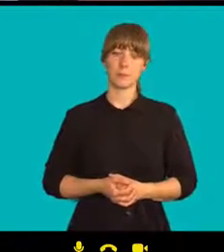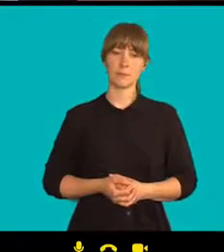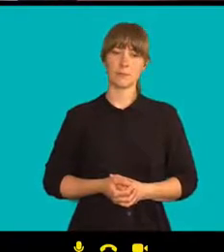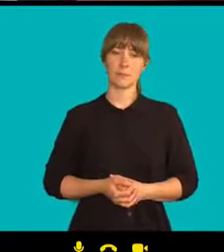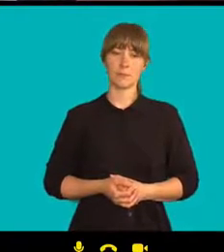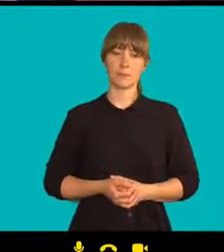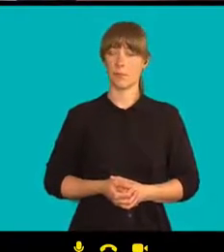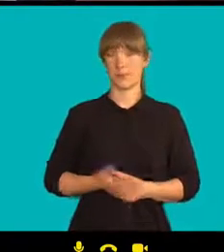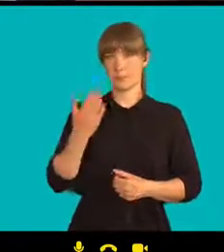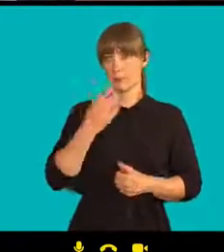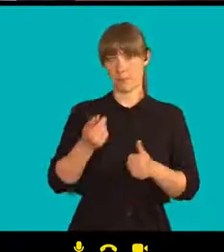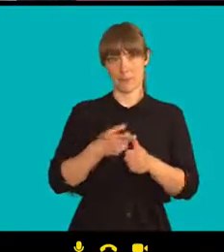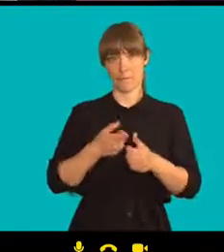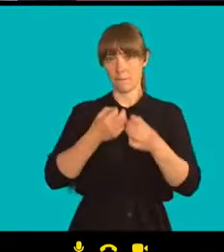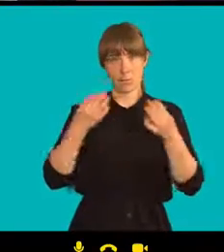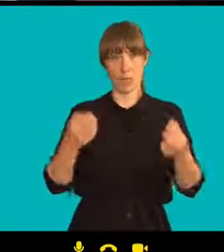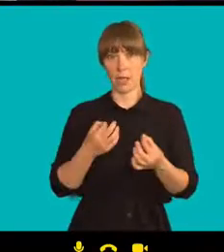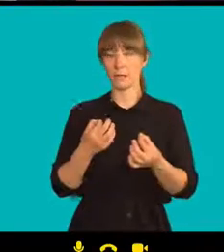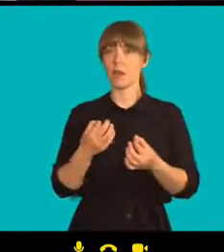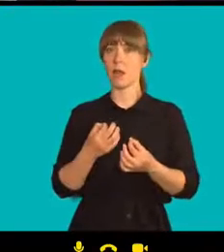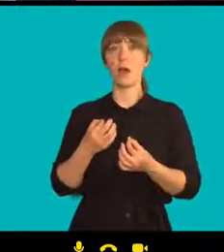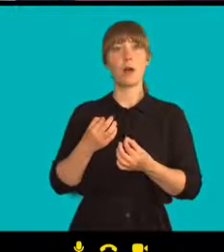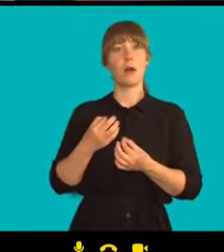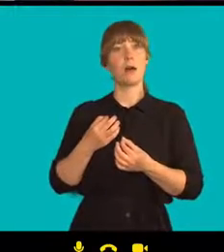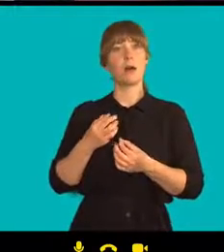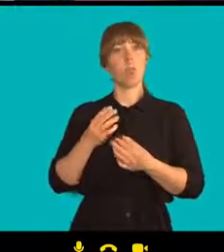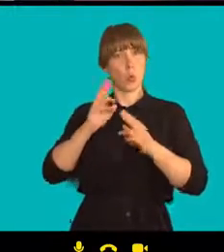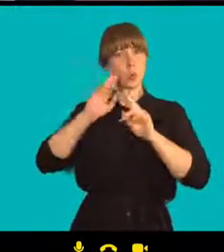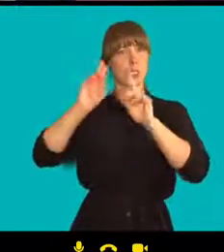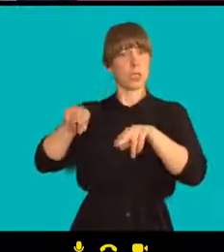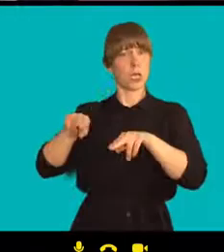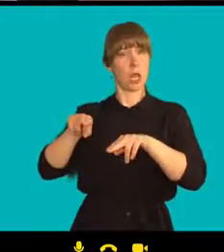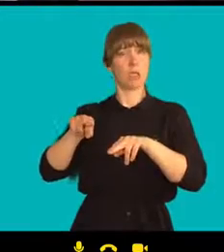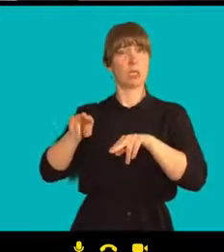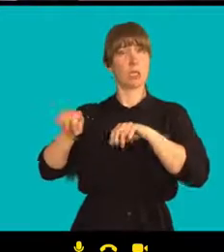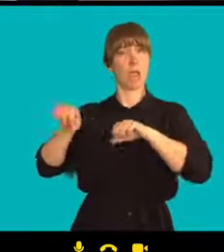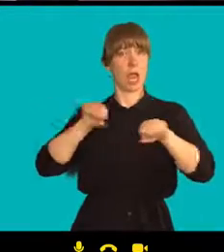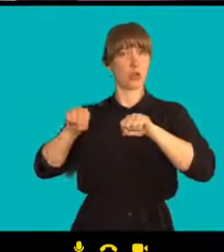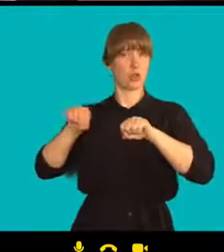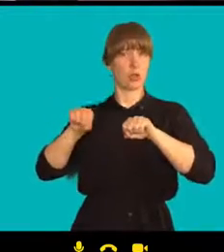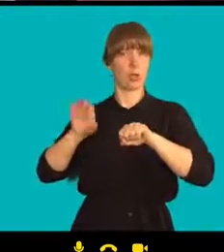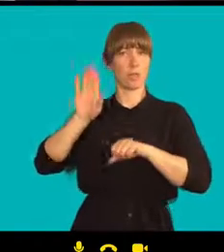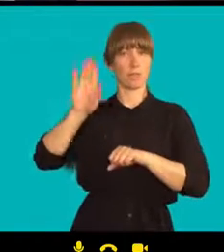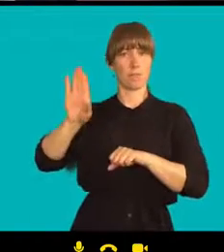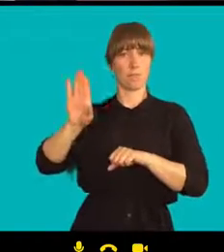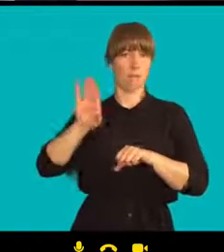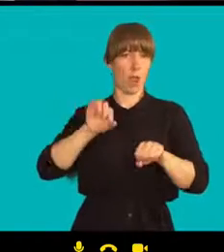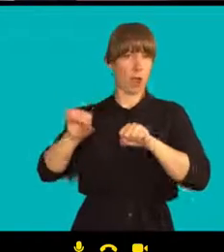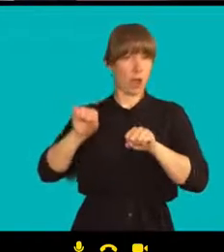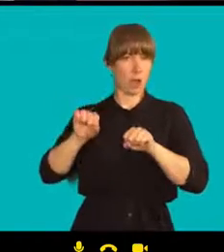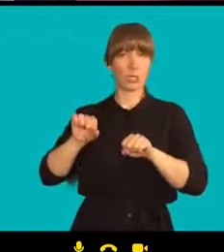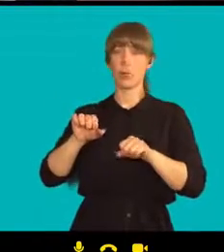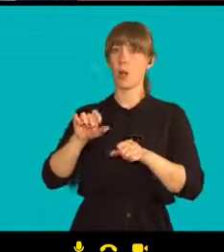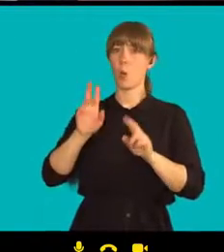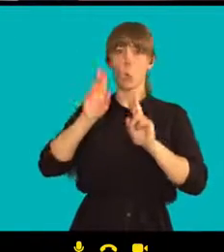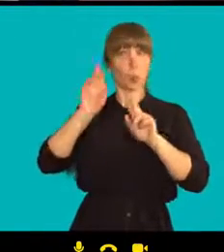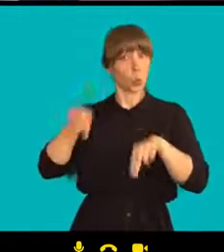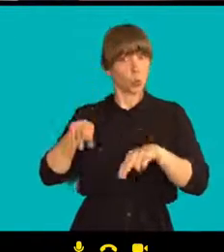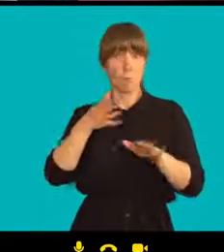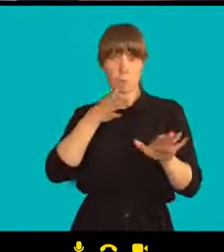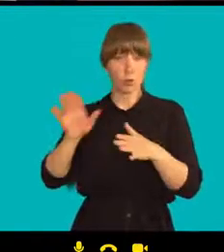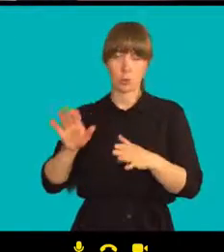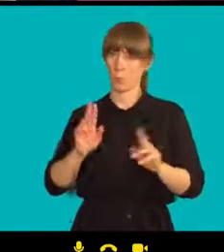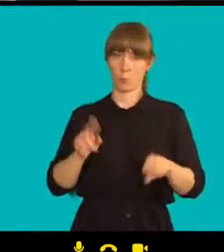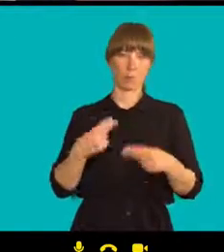neuznávat legitimitu režimu, který vlastně dnes pokračuje v těch repesích vůči